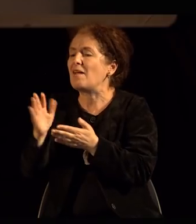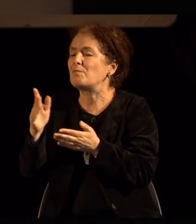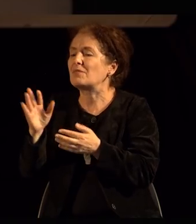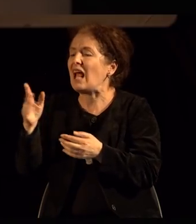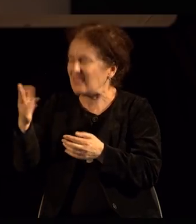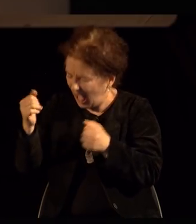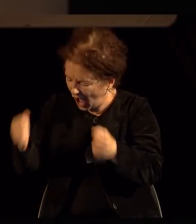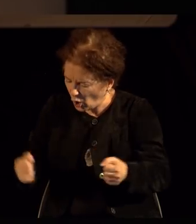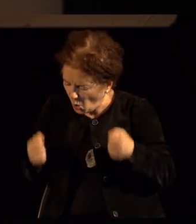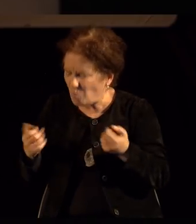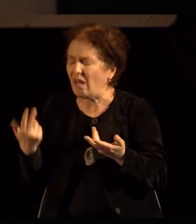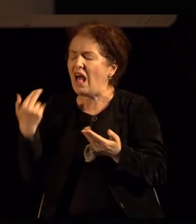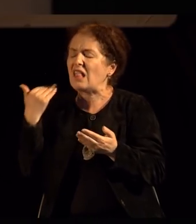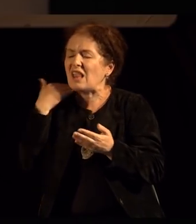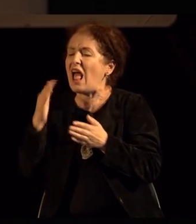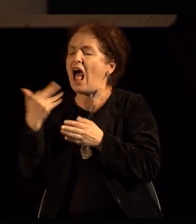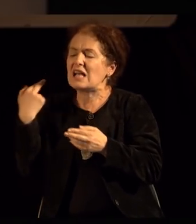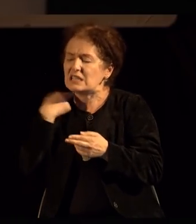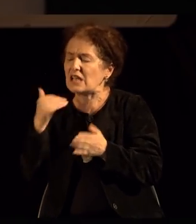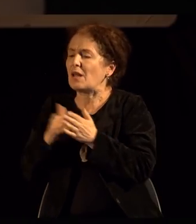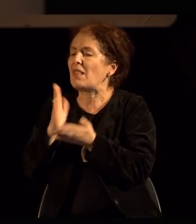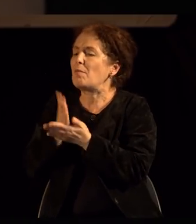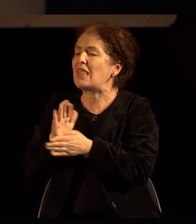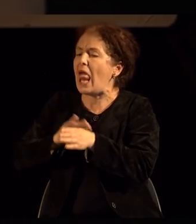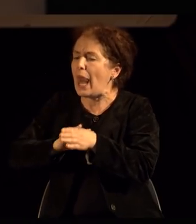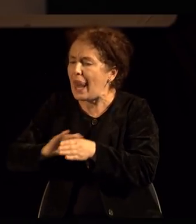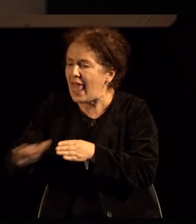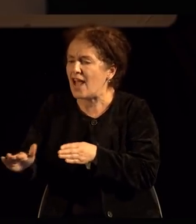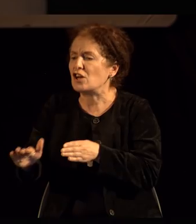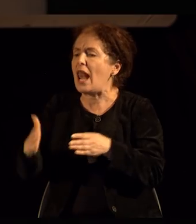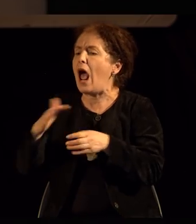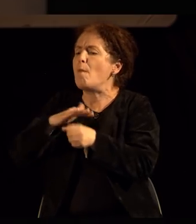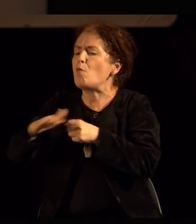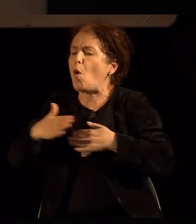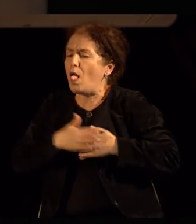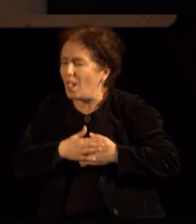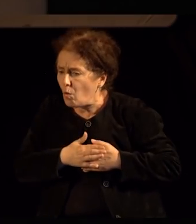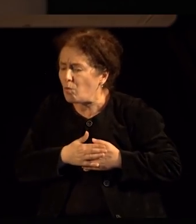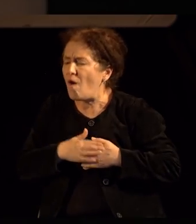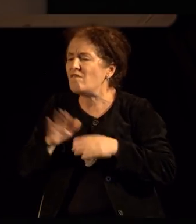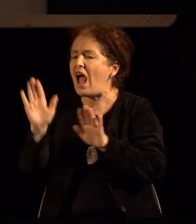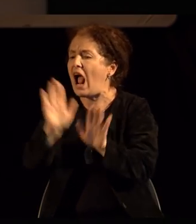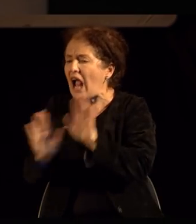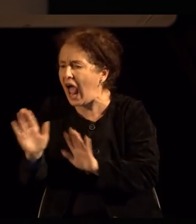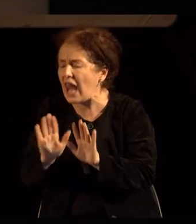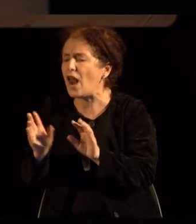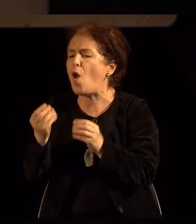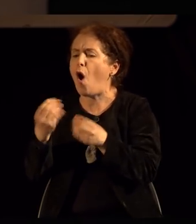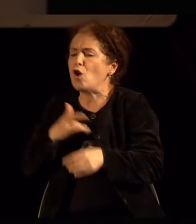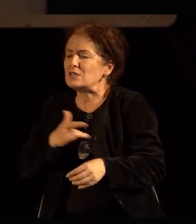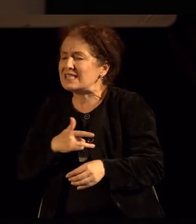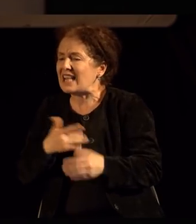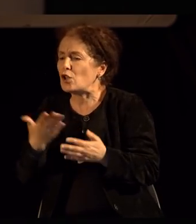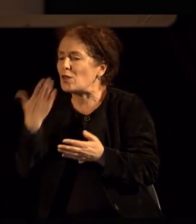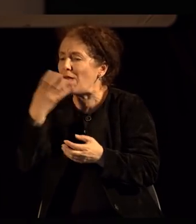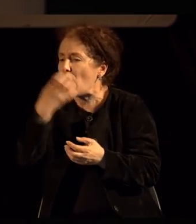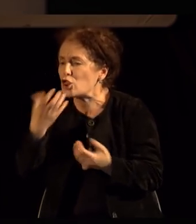тоа задоволство, кога ците овие три слоја на нашето битие се споени? Овде видовте